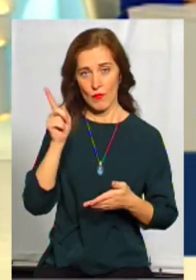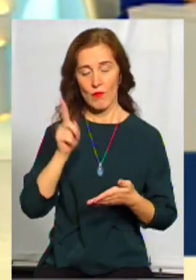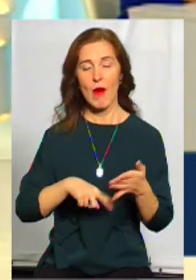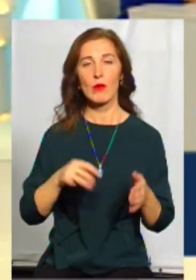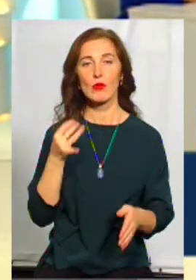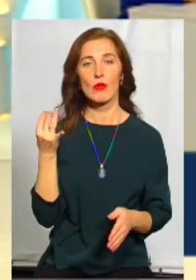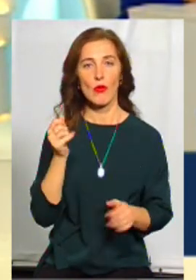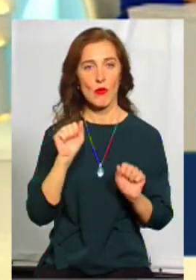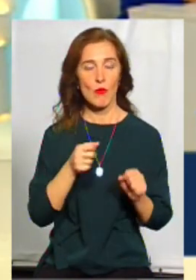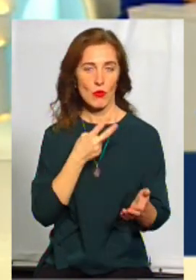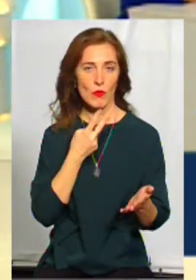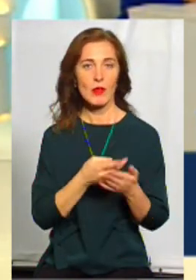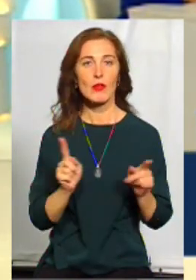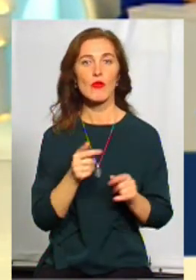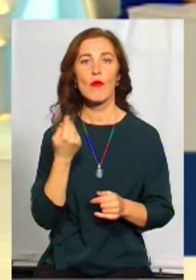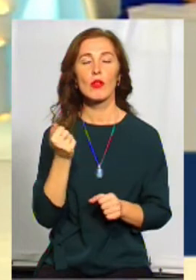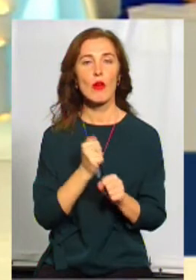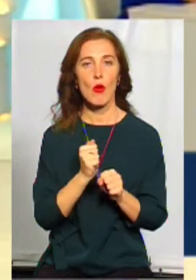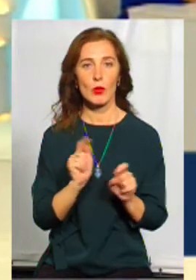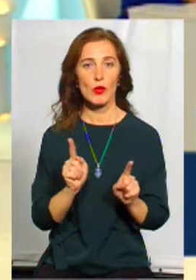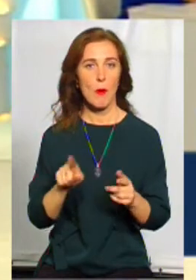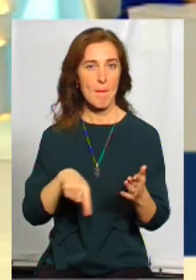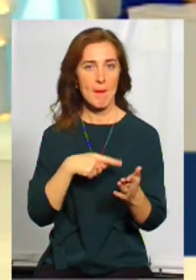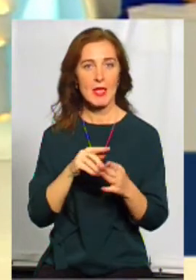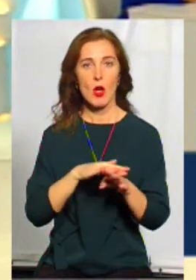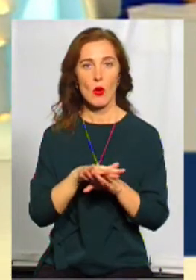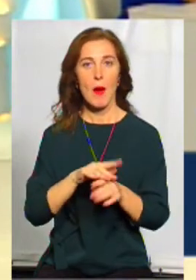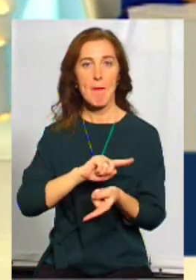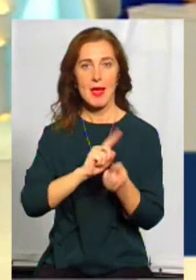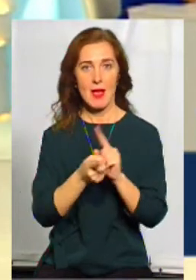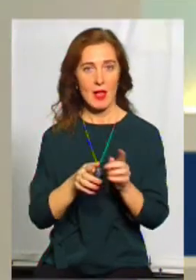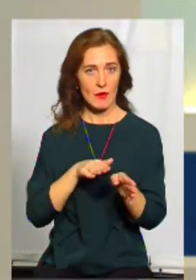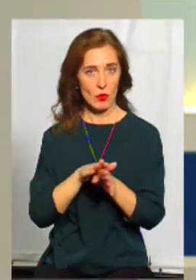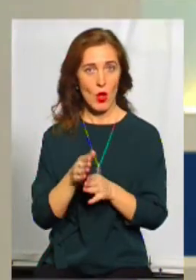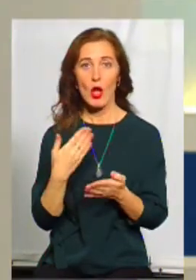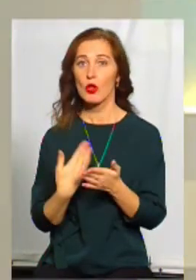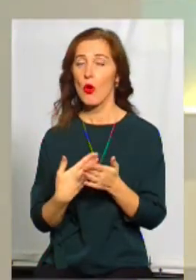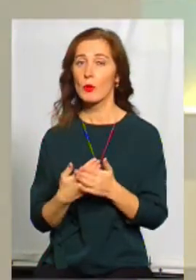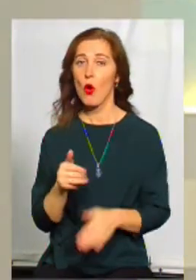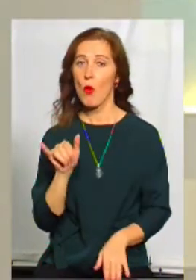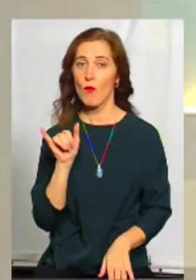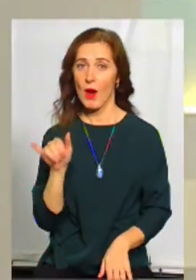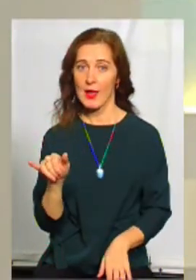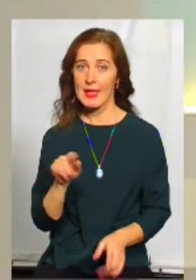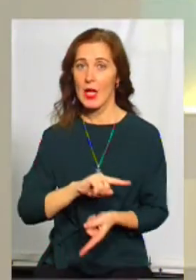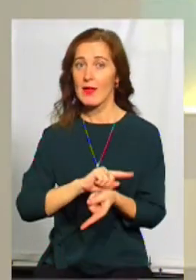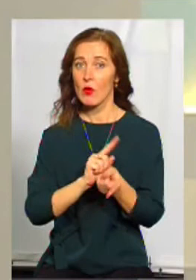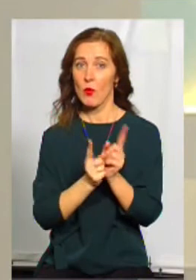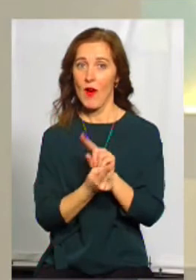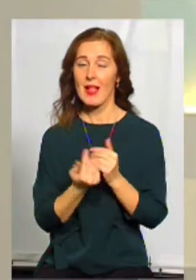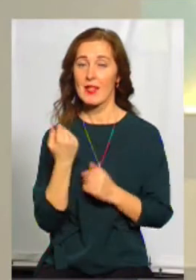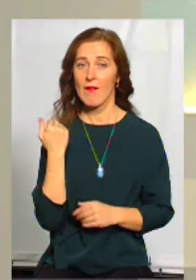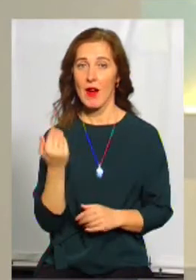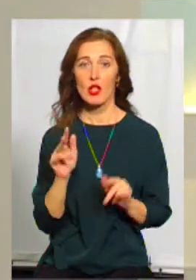вони роблять для того, щоб місто, громада і Україна мінялися в цілому. Тобто у вас так трансформувалася ваша